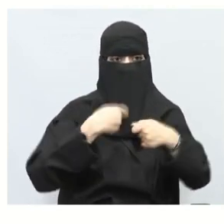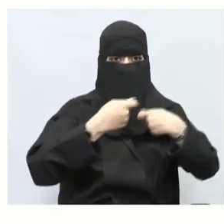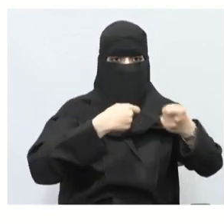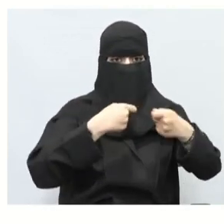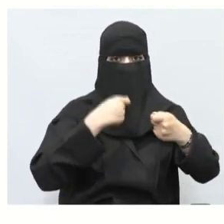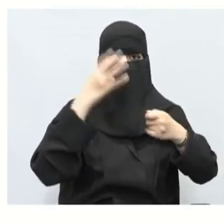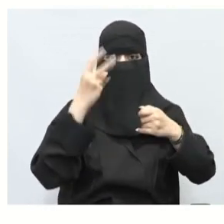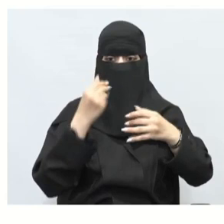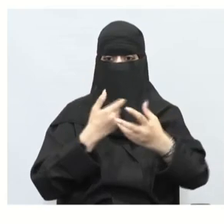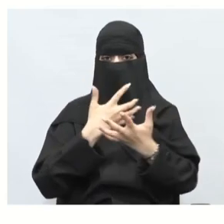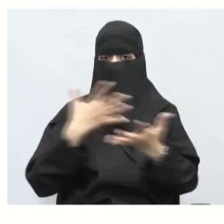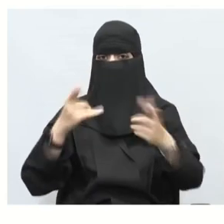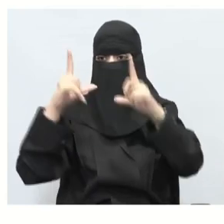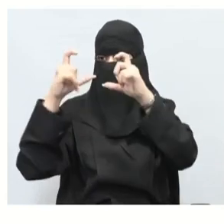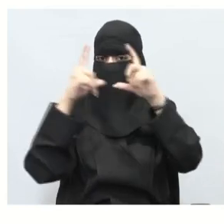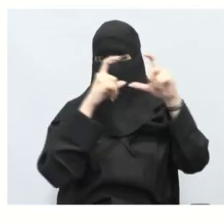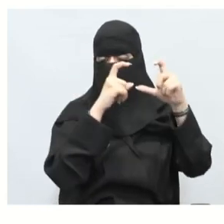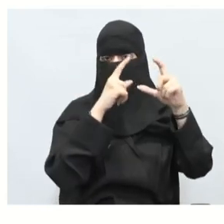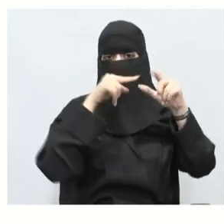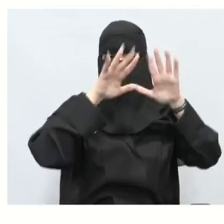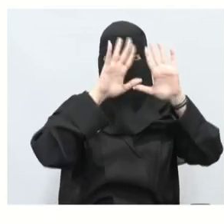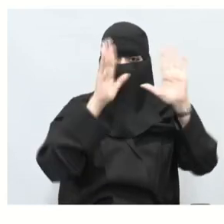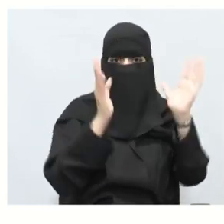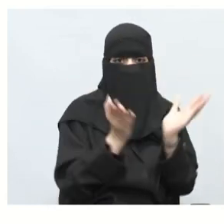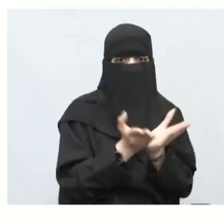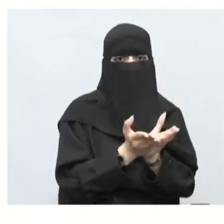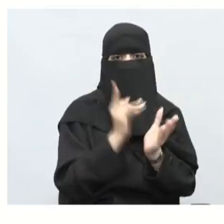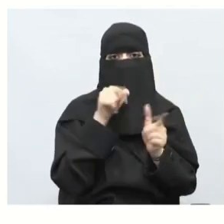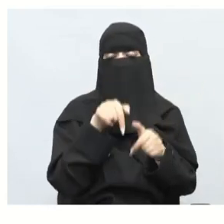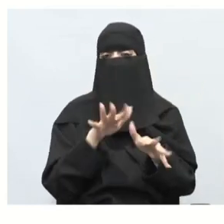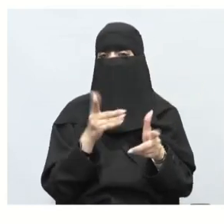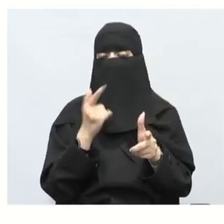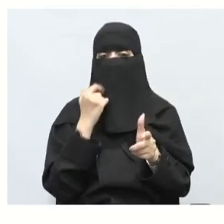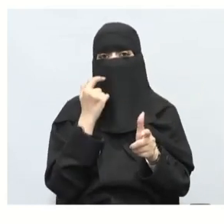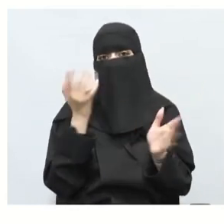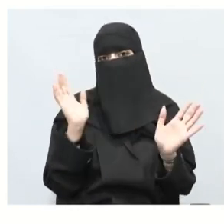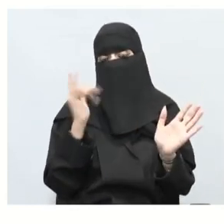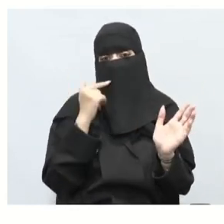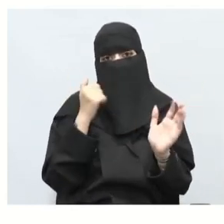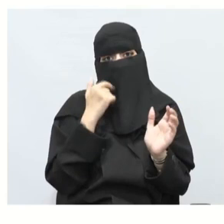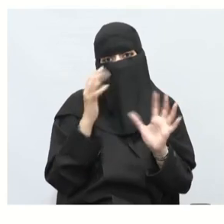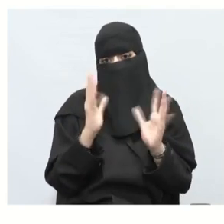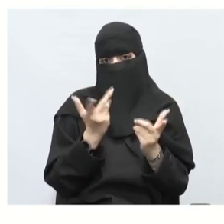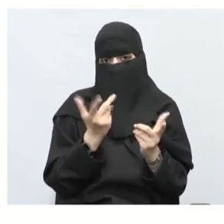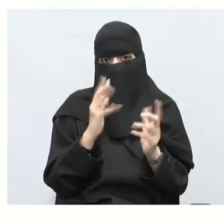من الصور هذا ما مجموعة الصور التي بيعت هذا هو المطلوب مننا بعدين أعطاك